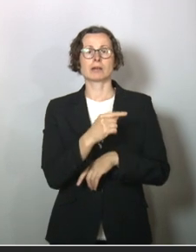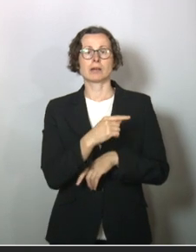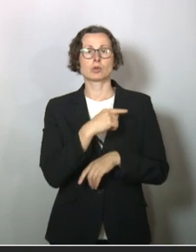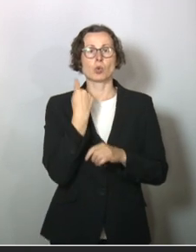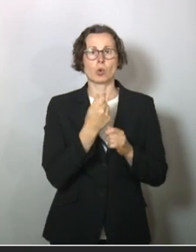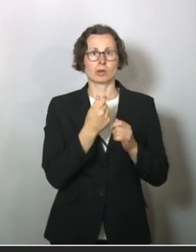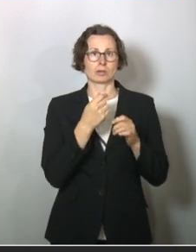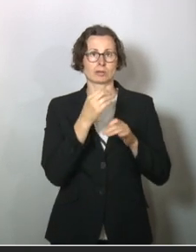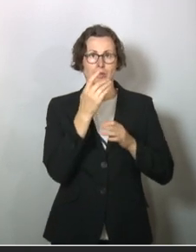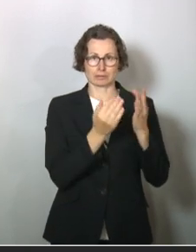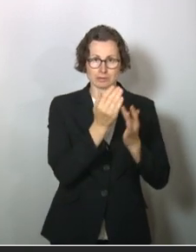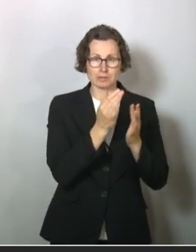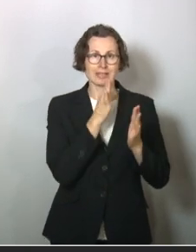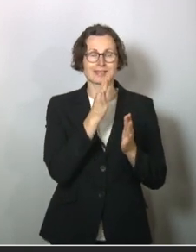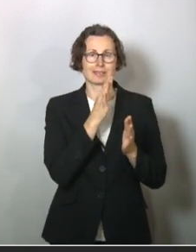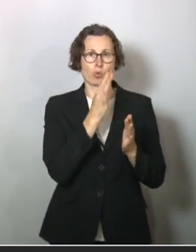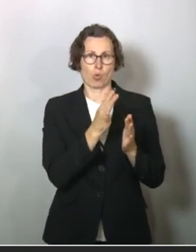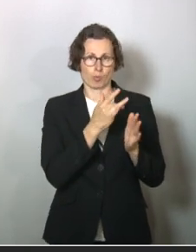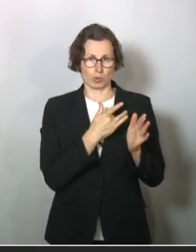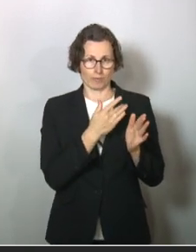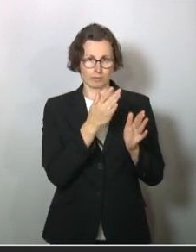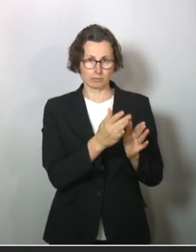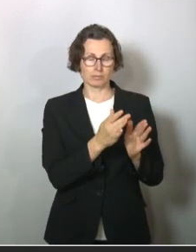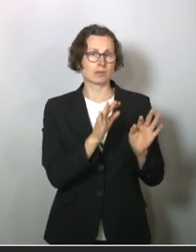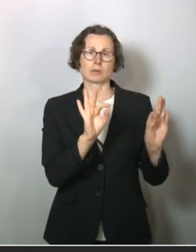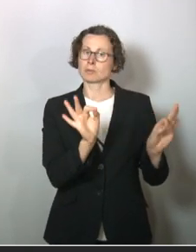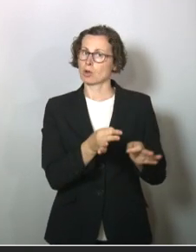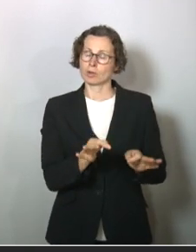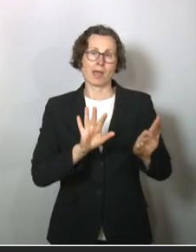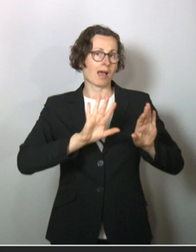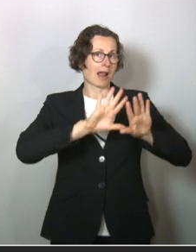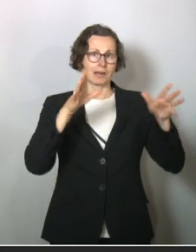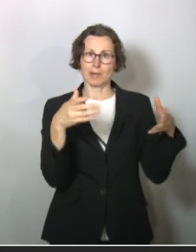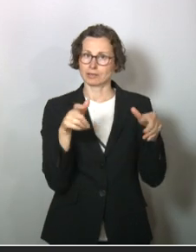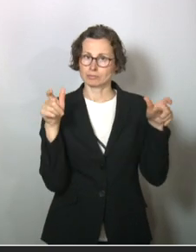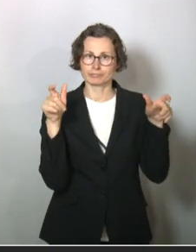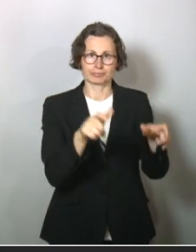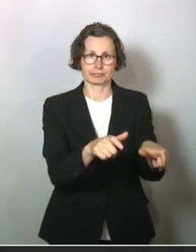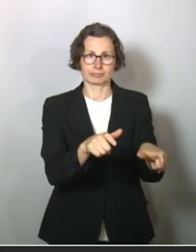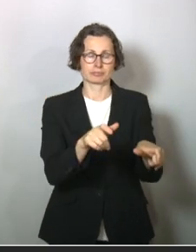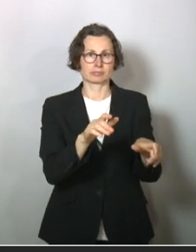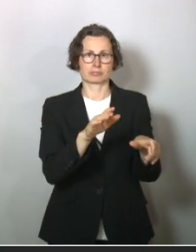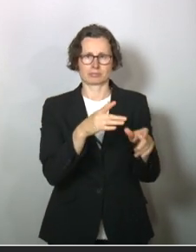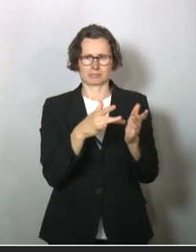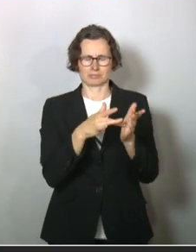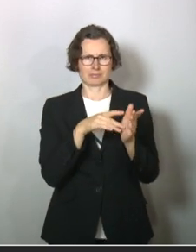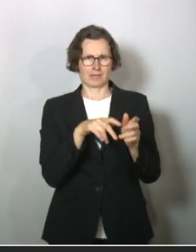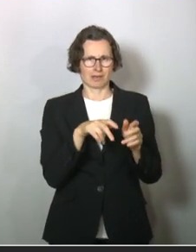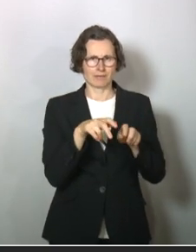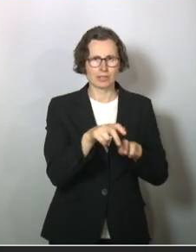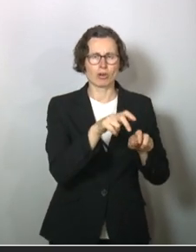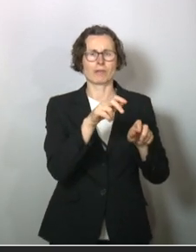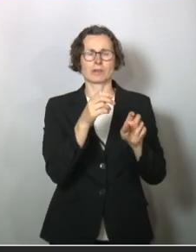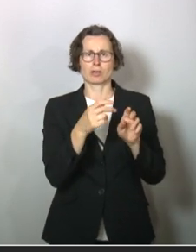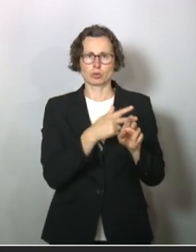- und Morbiditätsrisiko betroffen ist, dann nicht in einen allgemeinen Shutdown zu zwingen, der Ökonomie, soziales Leben